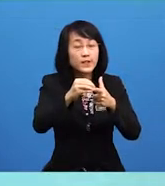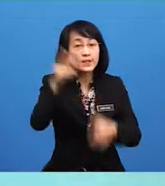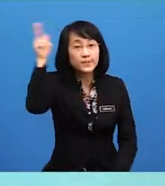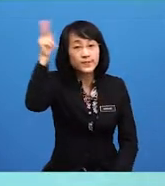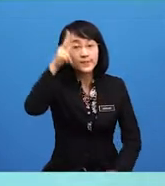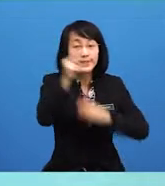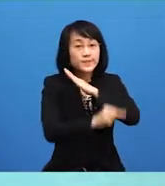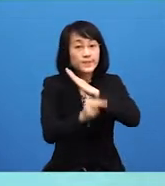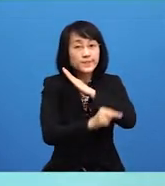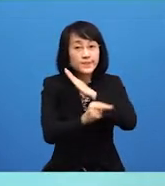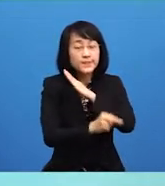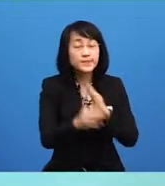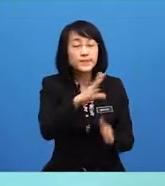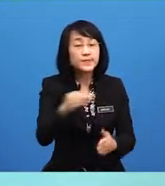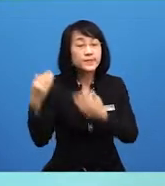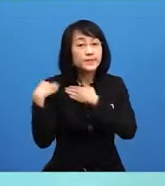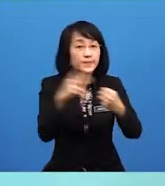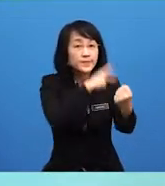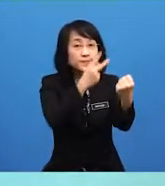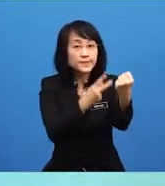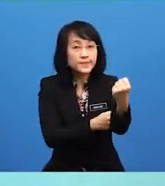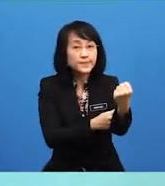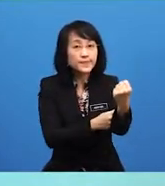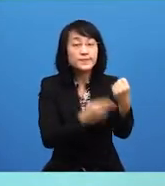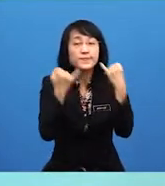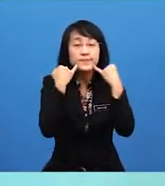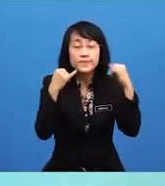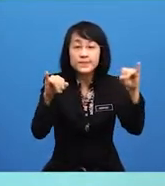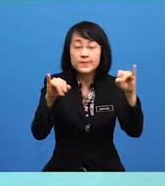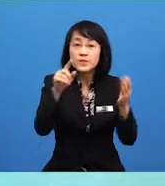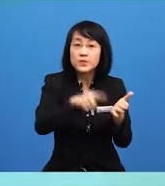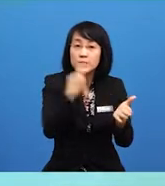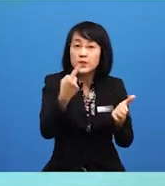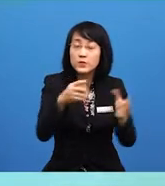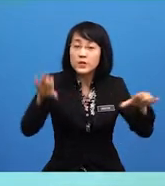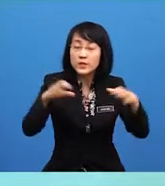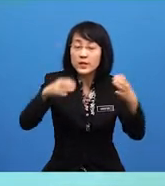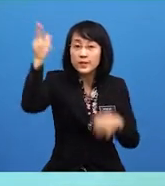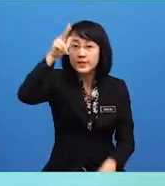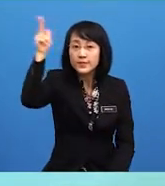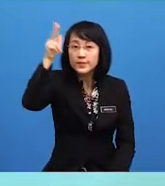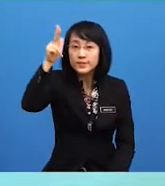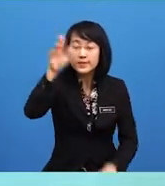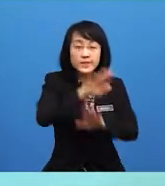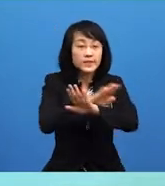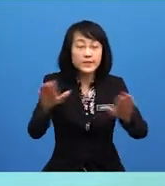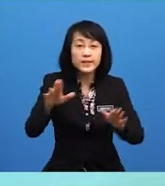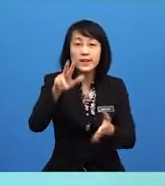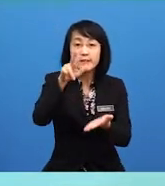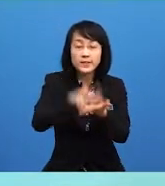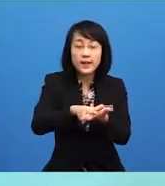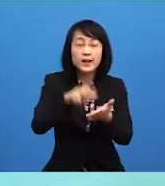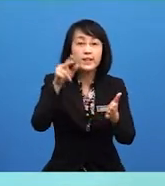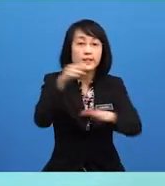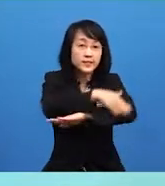dan mempunyai kuasa mengisytiarkan sesuatu tindakan kerajaan tidak sah di sisi undang-undang.